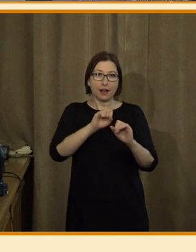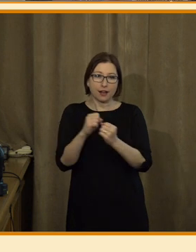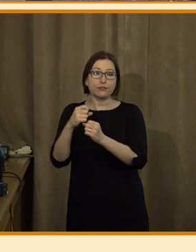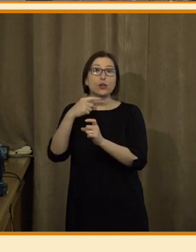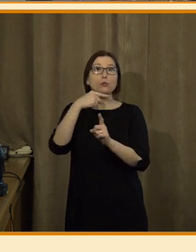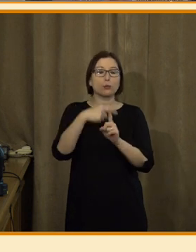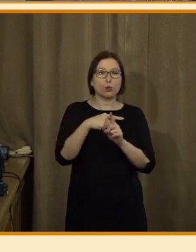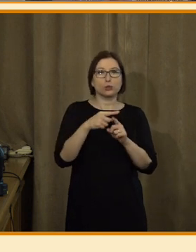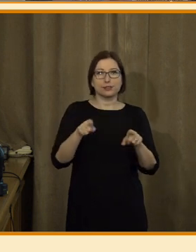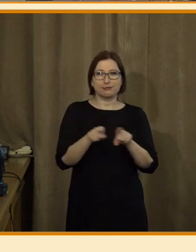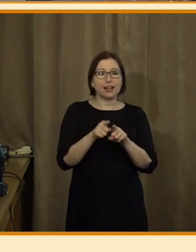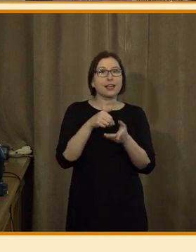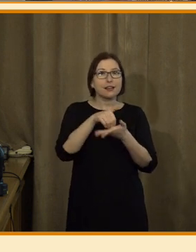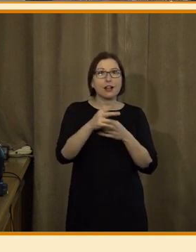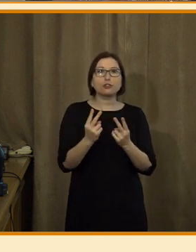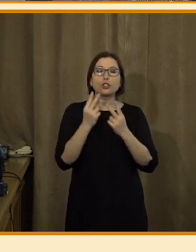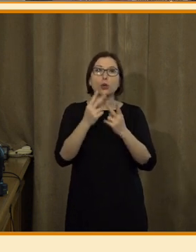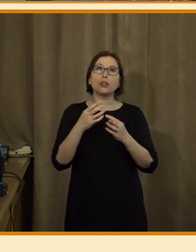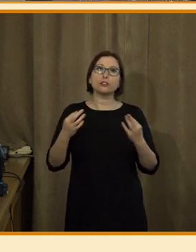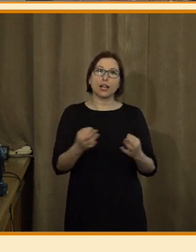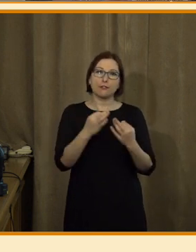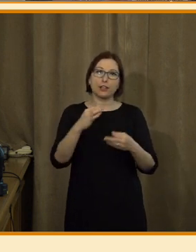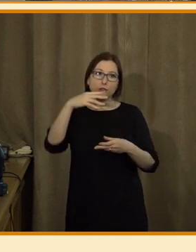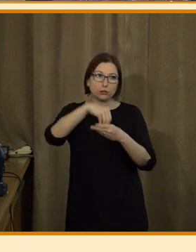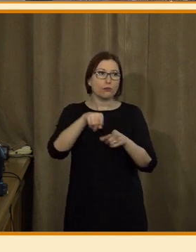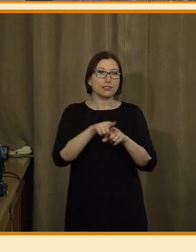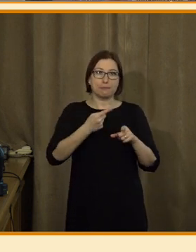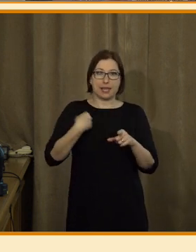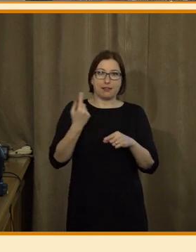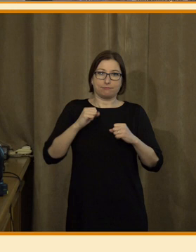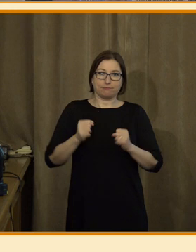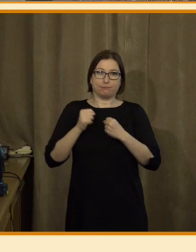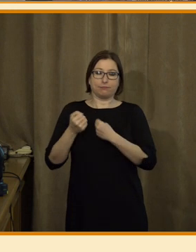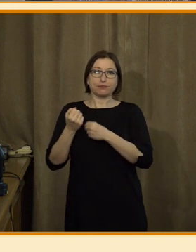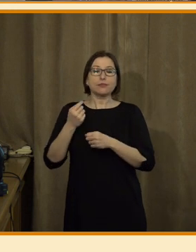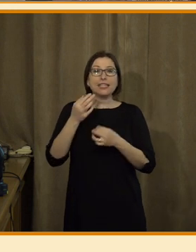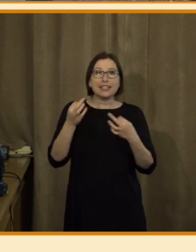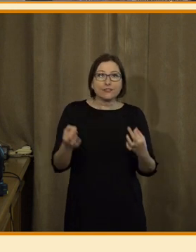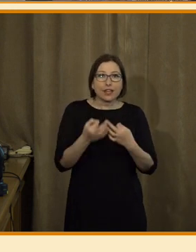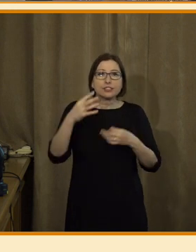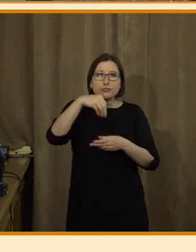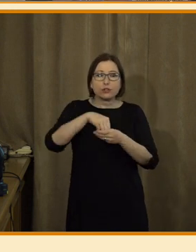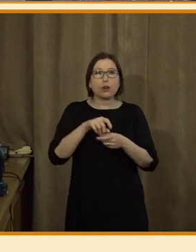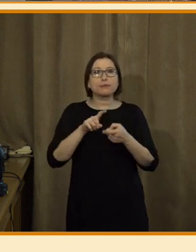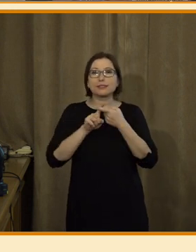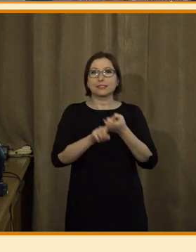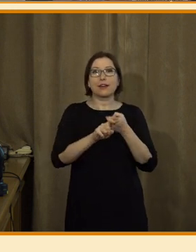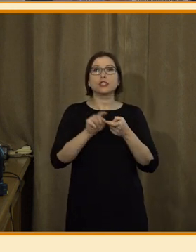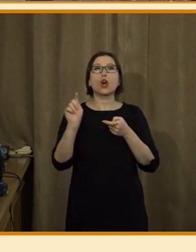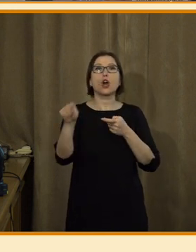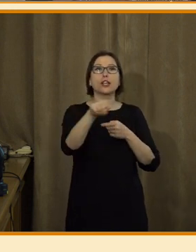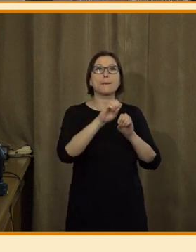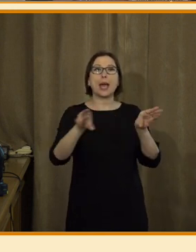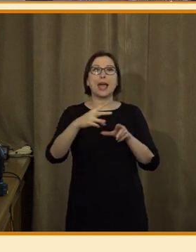stěžením prvkem naší produkce. Jsou to věci, na kterých vlastně jsou hodně závislá ostatní